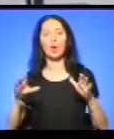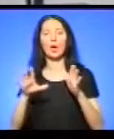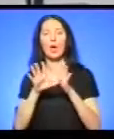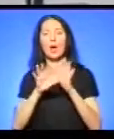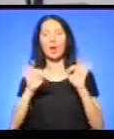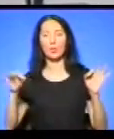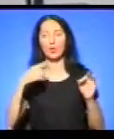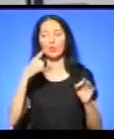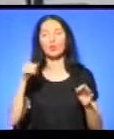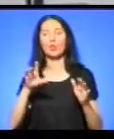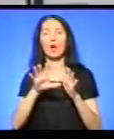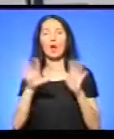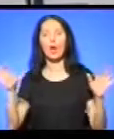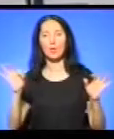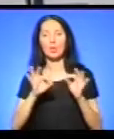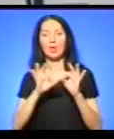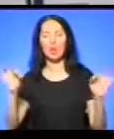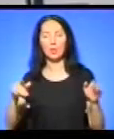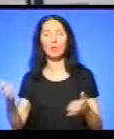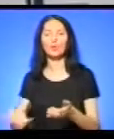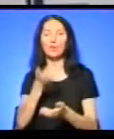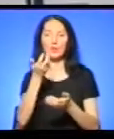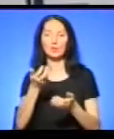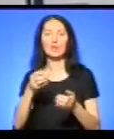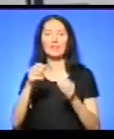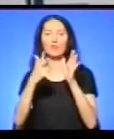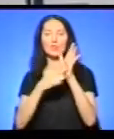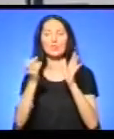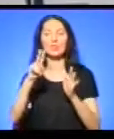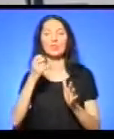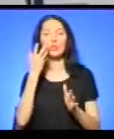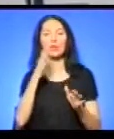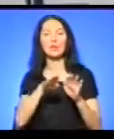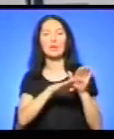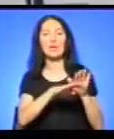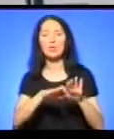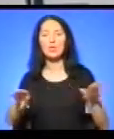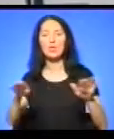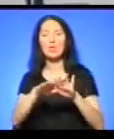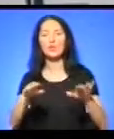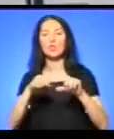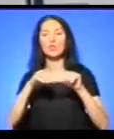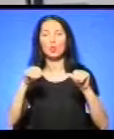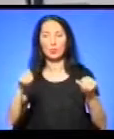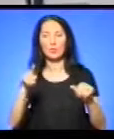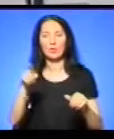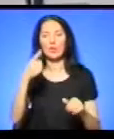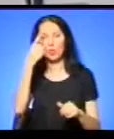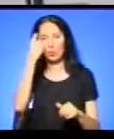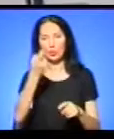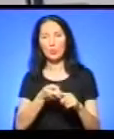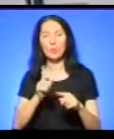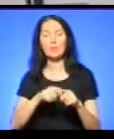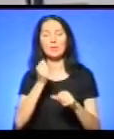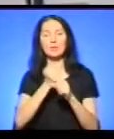вирваний ще 8 серпня під час рівняння грунту. Чоловік зазначає, що тоді про це повідомив працівників РЕМу. Власник будинку назвав